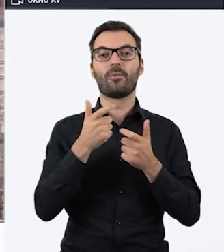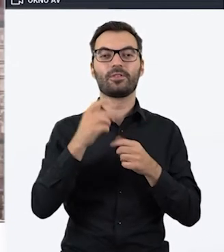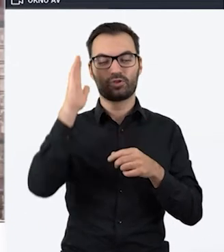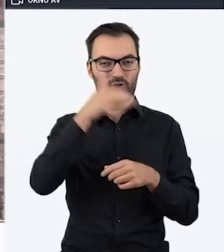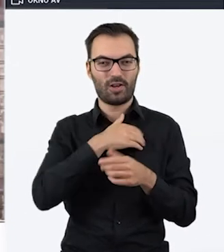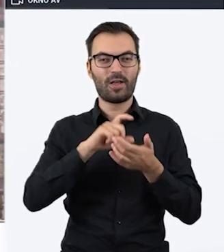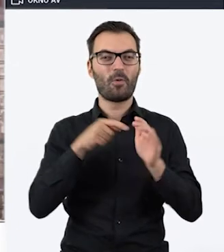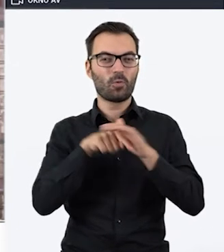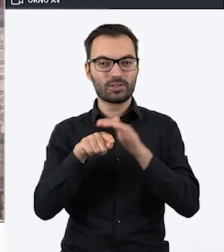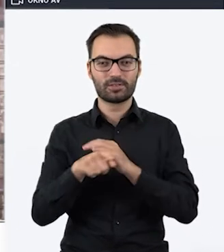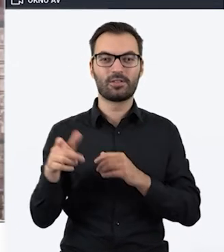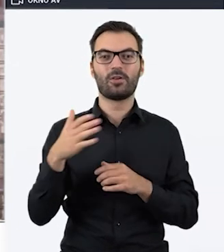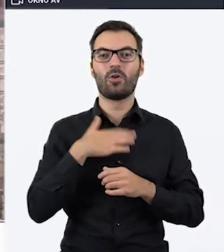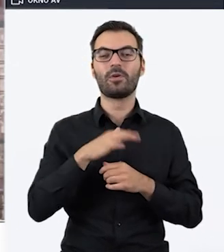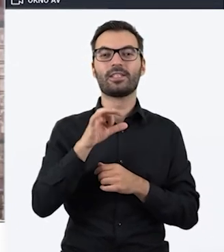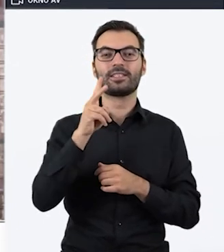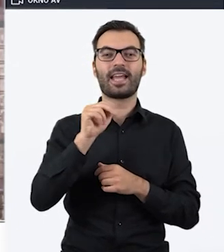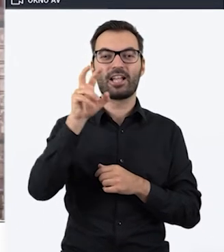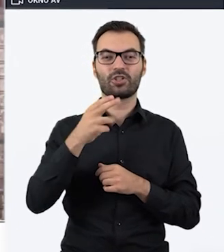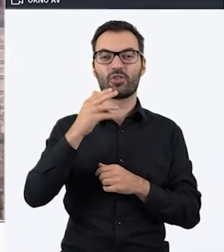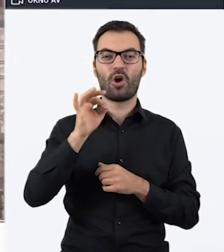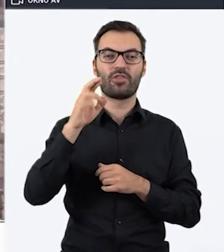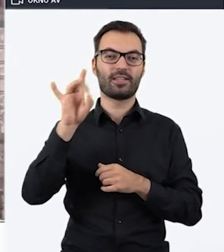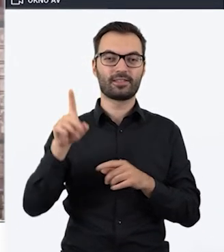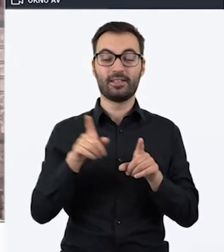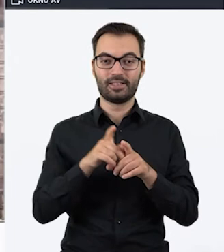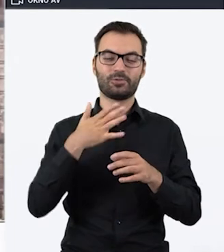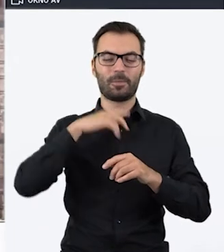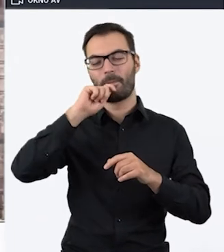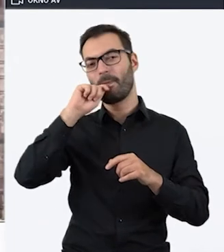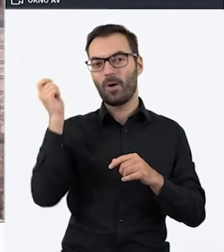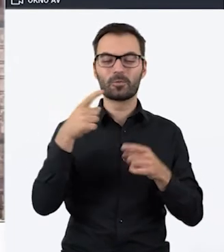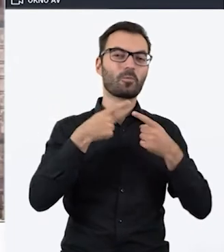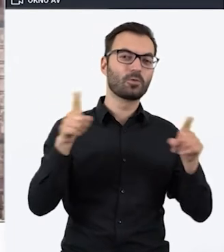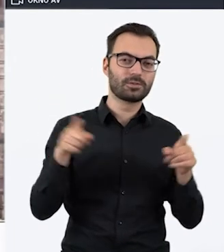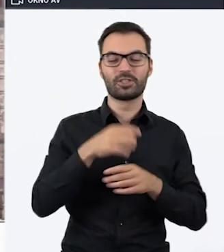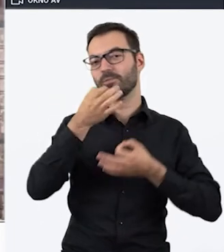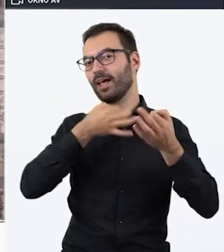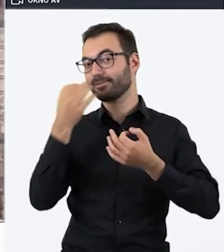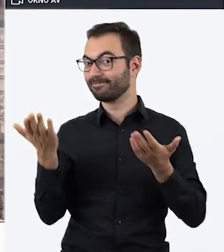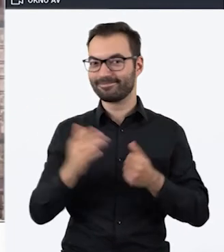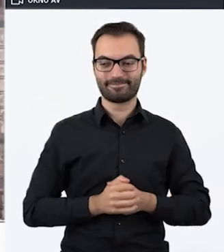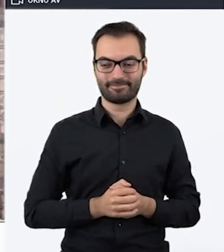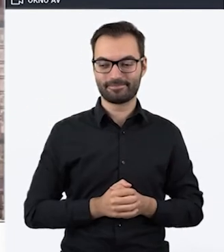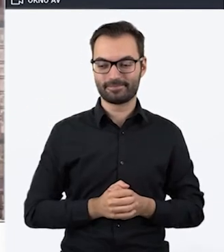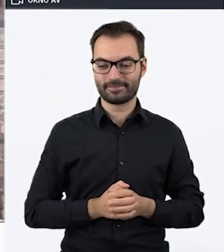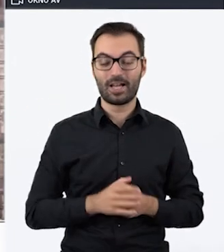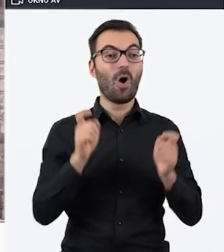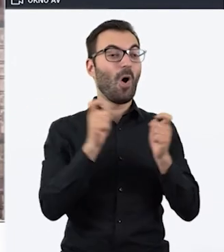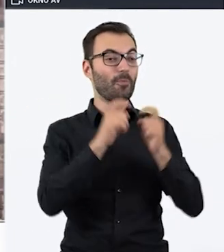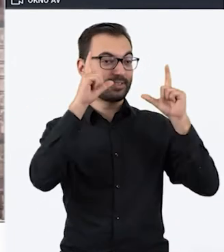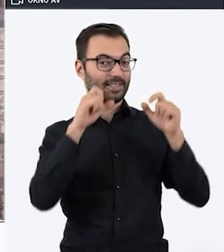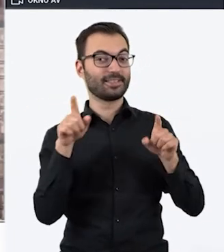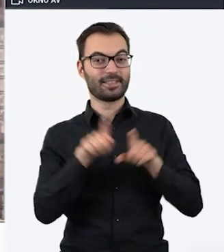szkolne Escape Roomy, jest fanką z Ketch Nottingu, a prywatnie podróżniczką kochającą muzykę i śpiew. Na tym